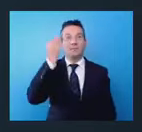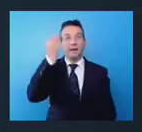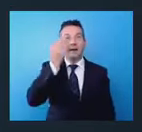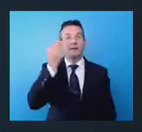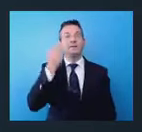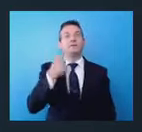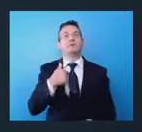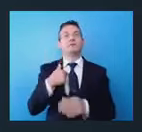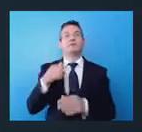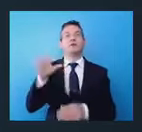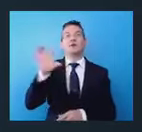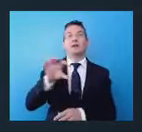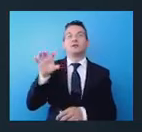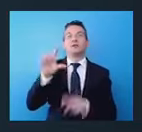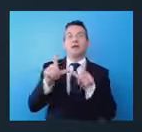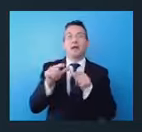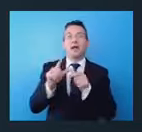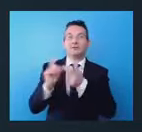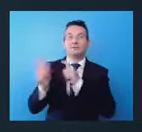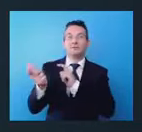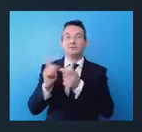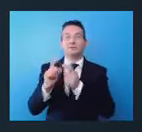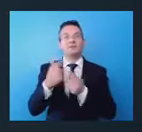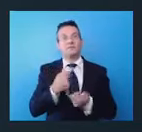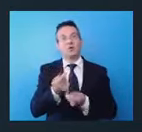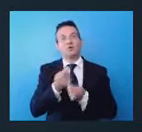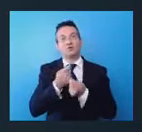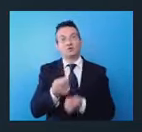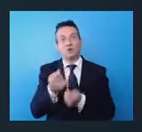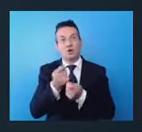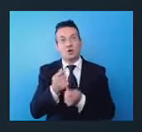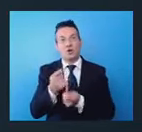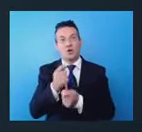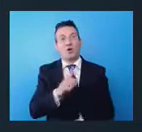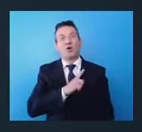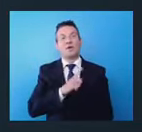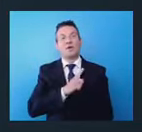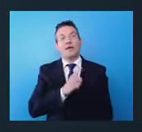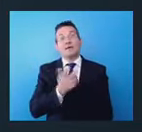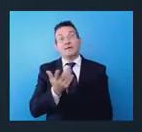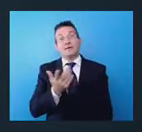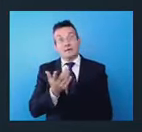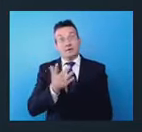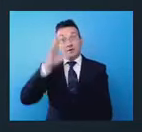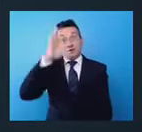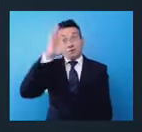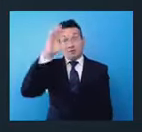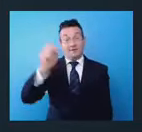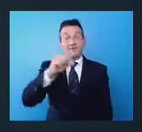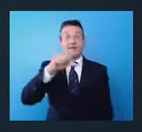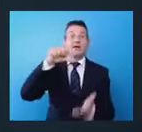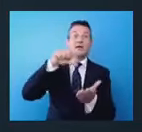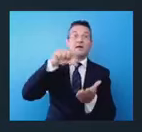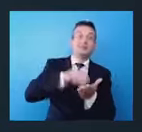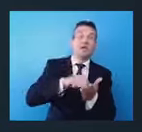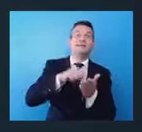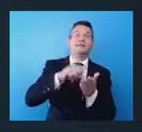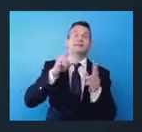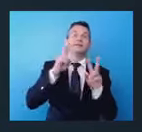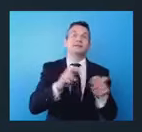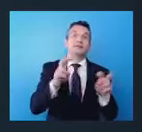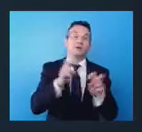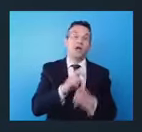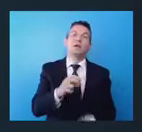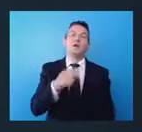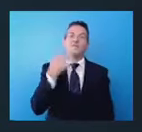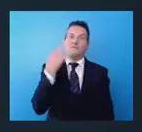Lazio, questo mio vuole essere uno sprone essenzialmente, le università e centri di ricerca si comportino egregiamente